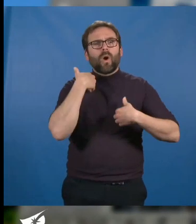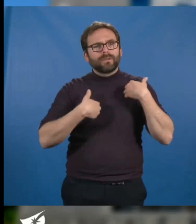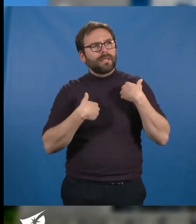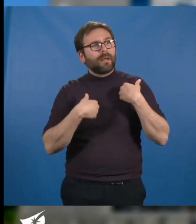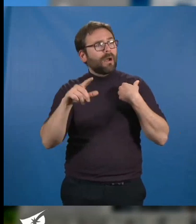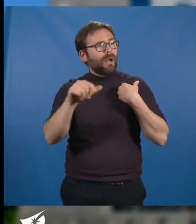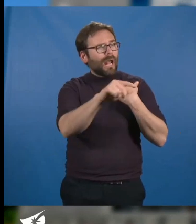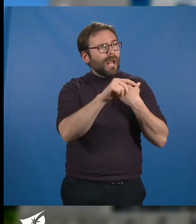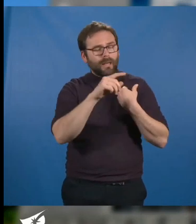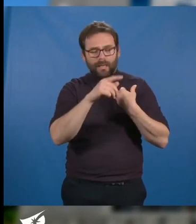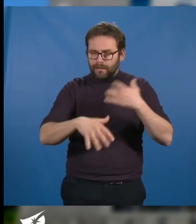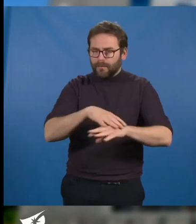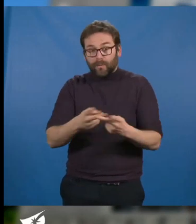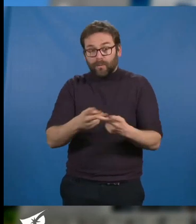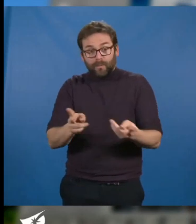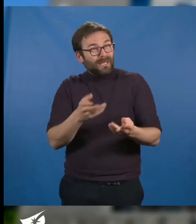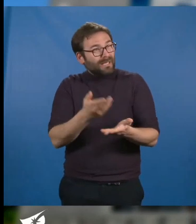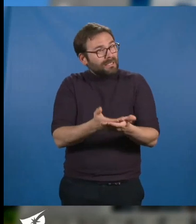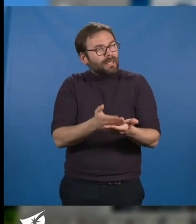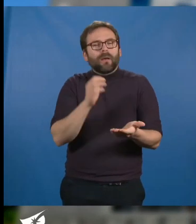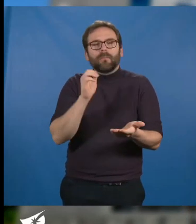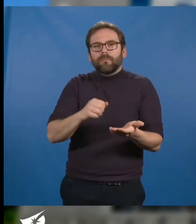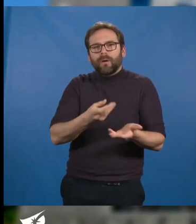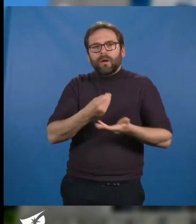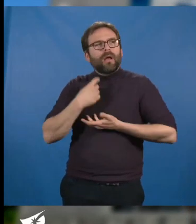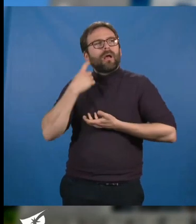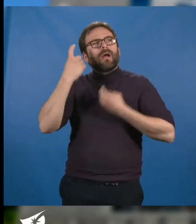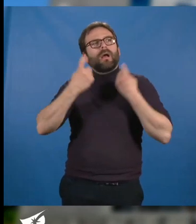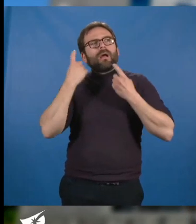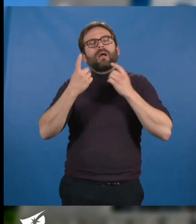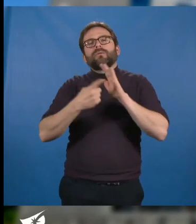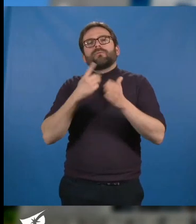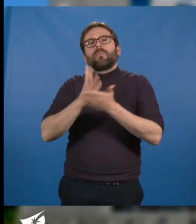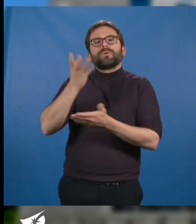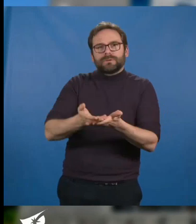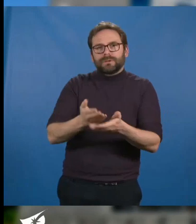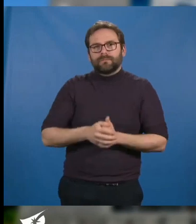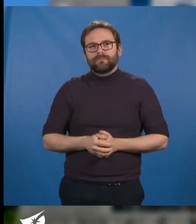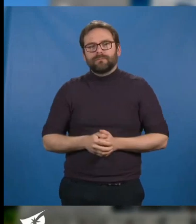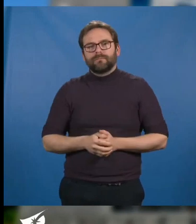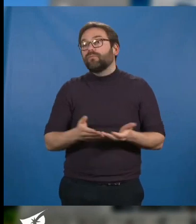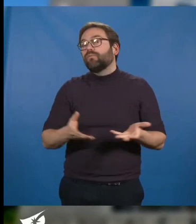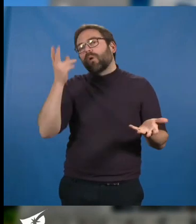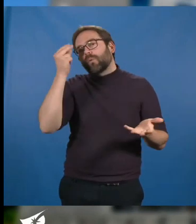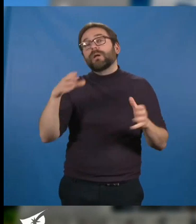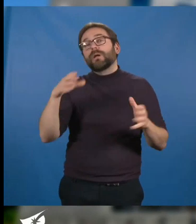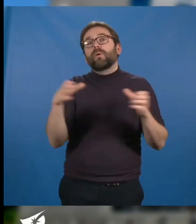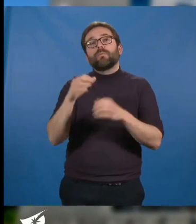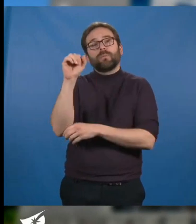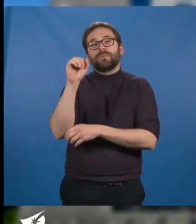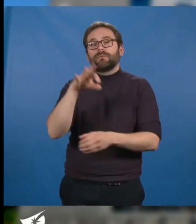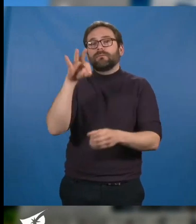l'espace public pourraient nous donner un nouveau regard sur ce projet. Vous l'aurez compris, le groupe communiste votera cette